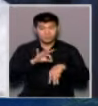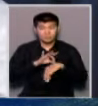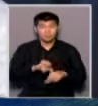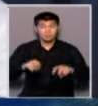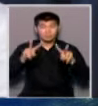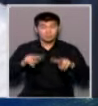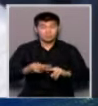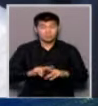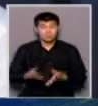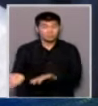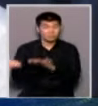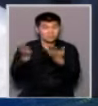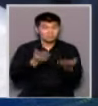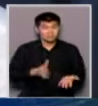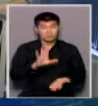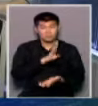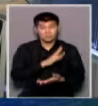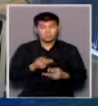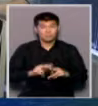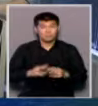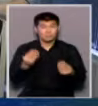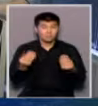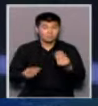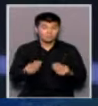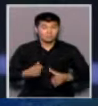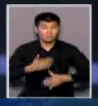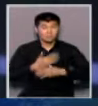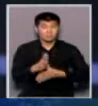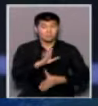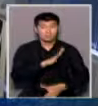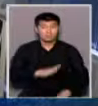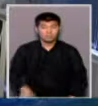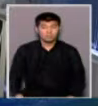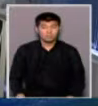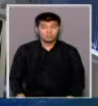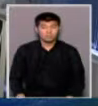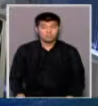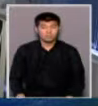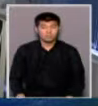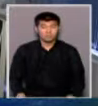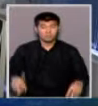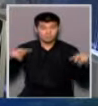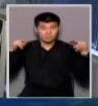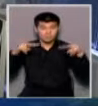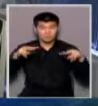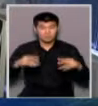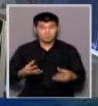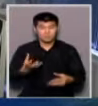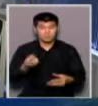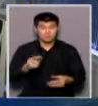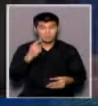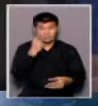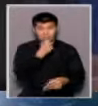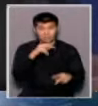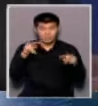арнайы сарапшылар шақырылған. Олар іш жарана қос қолдап қолдайды. Бақыларшы ретінде тағыда көзім